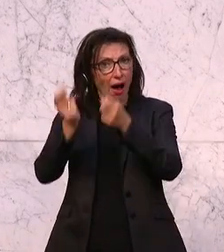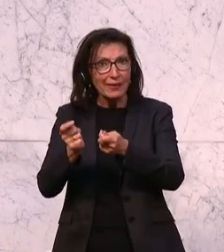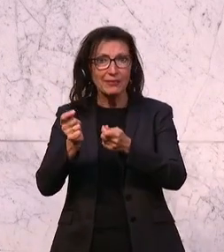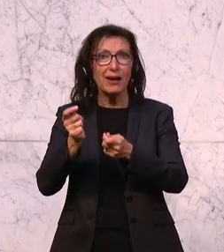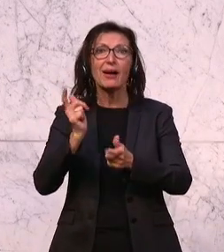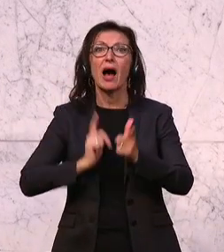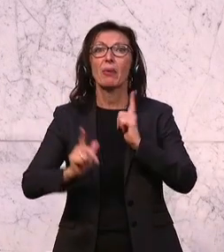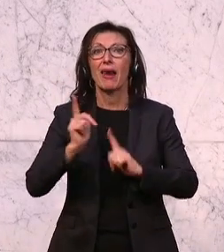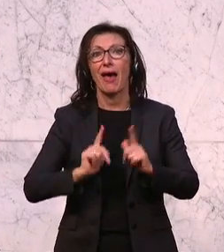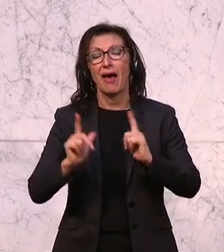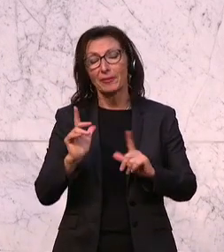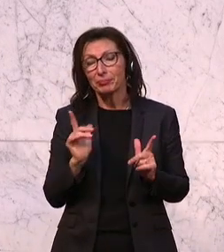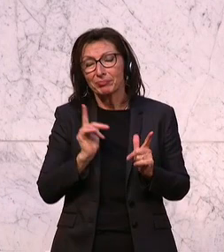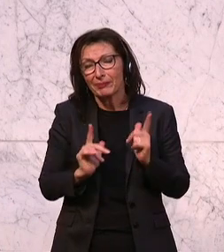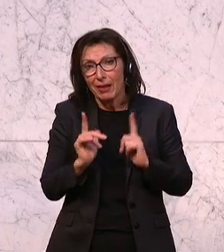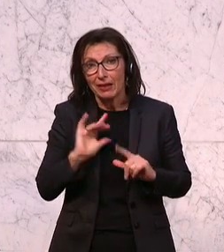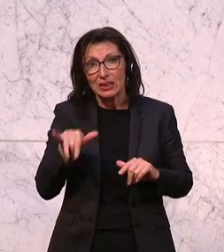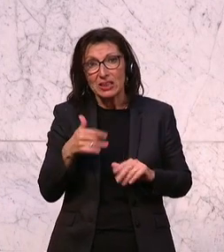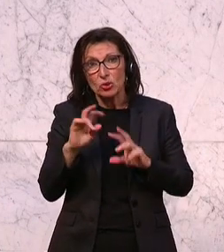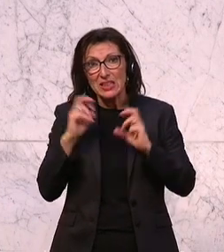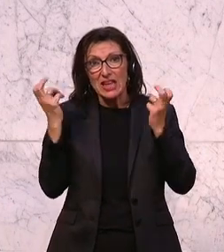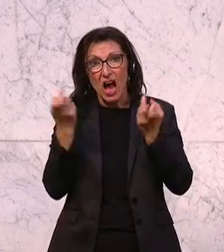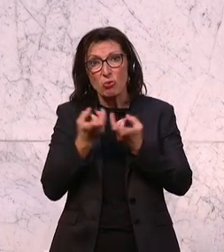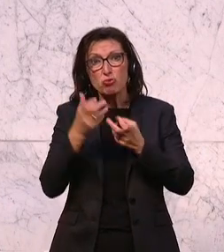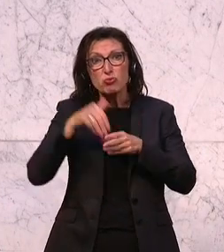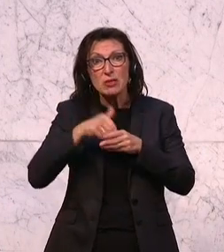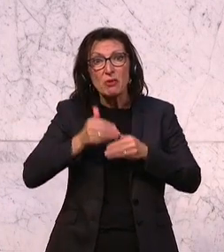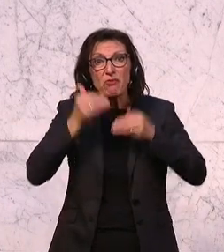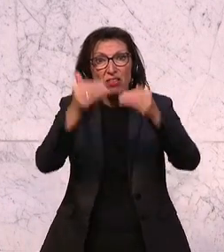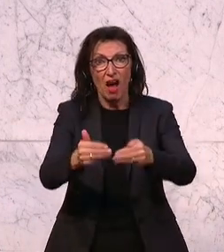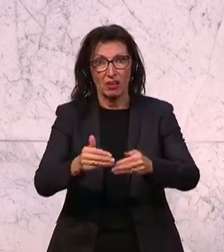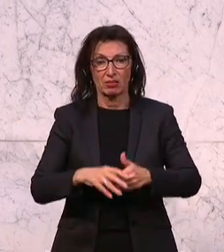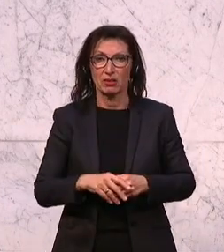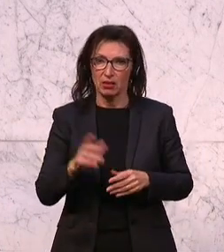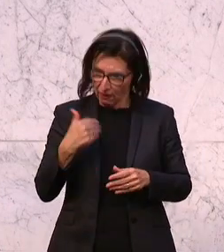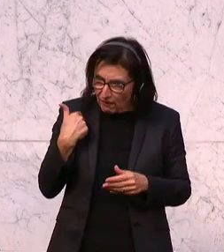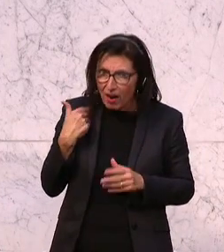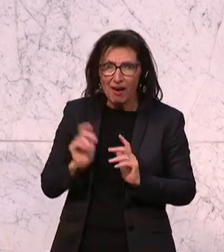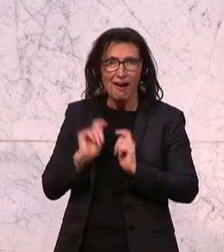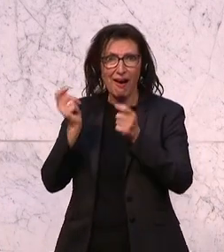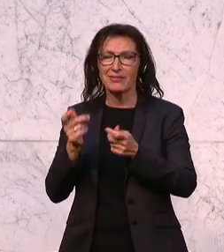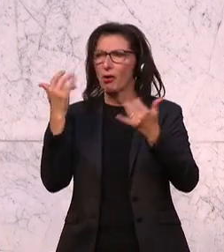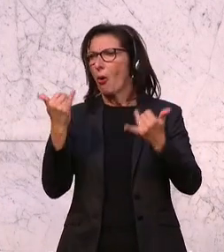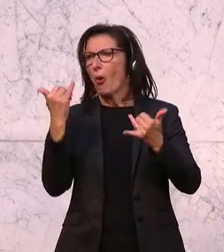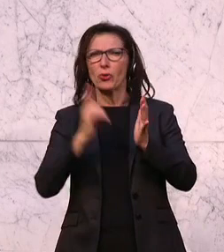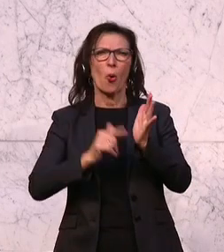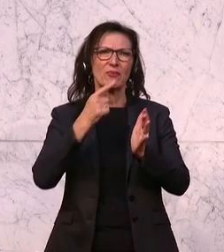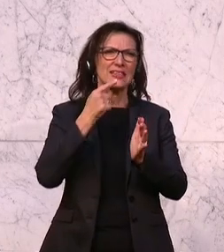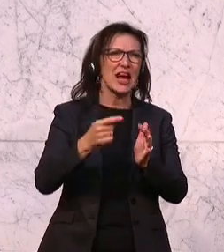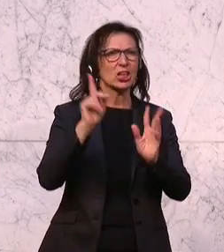leider und bedauerlicherweise ja im Justizausschuss vertagt wurde. Es war heute viel die Rede von